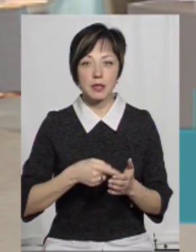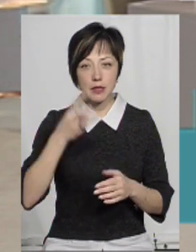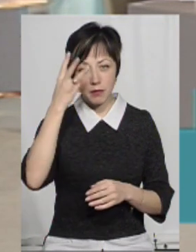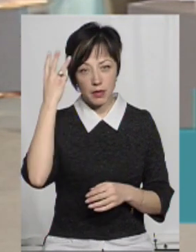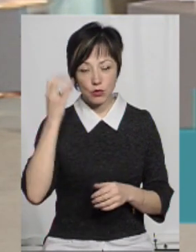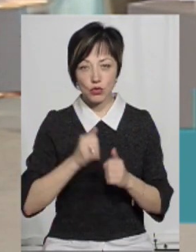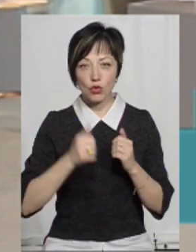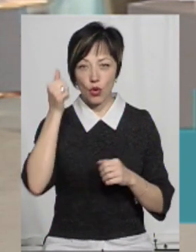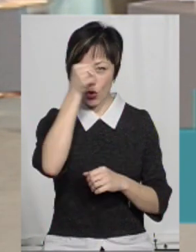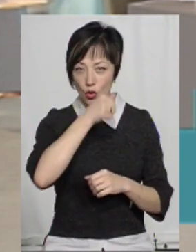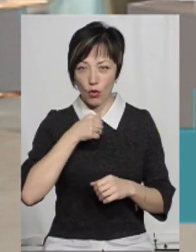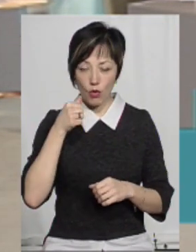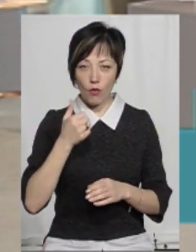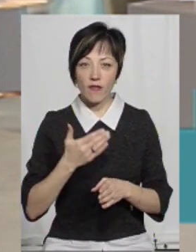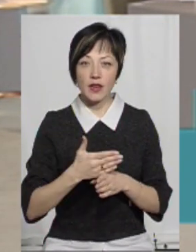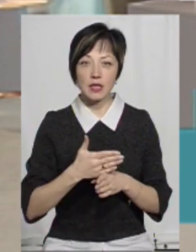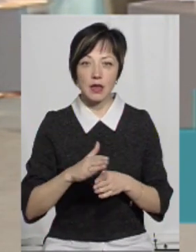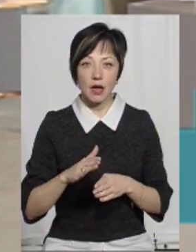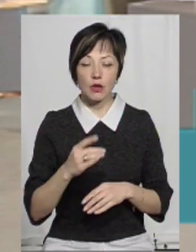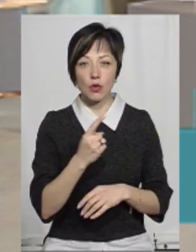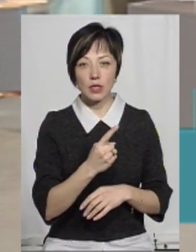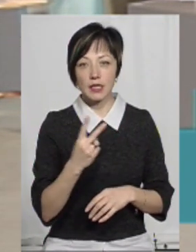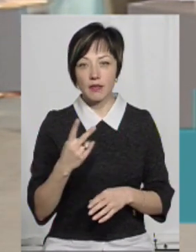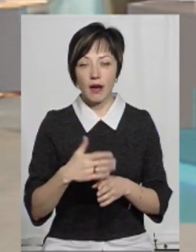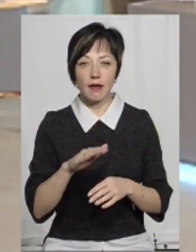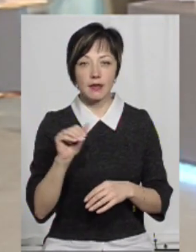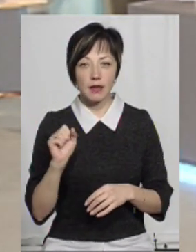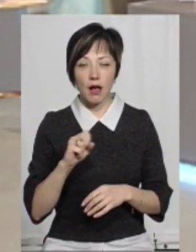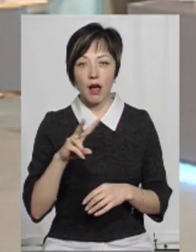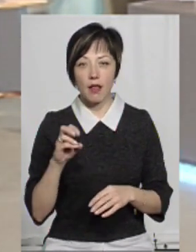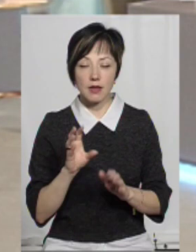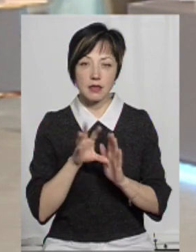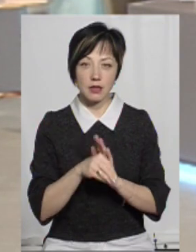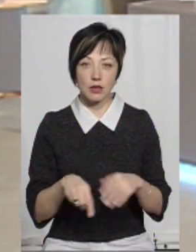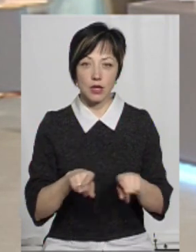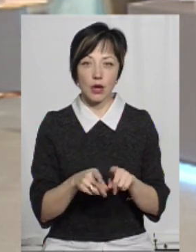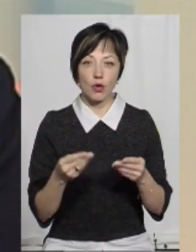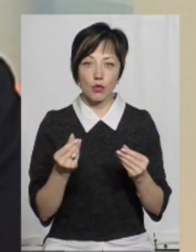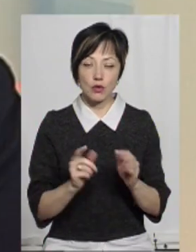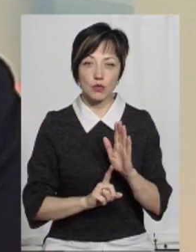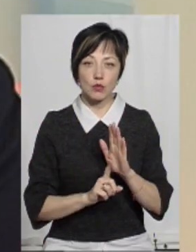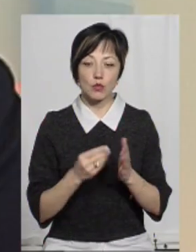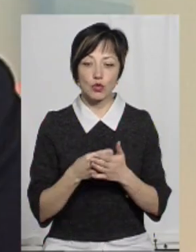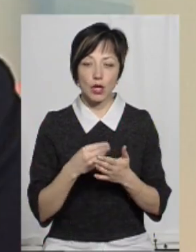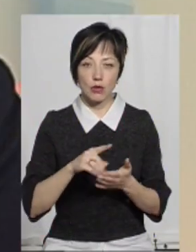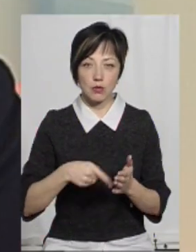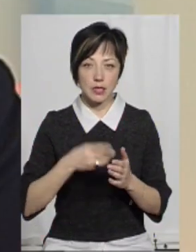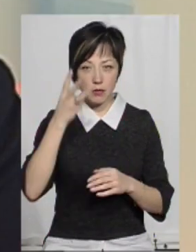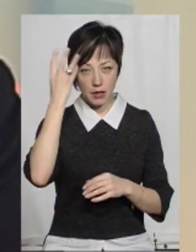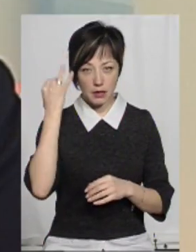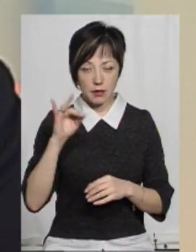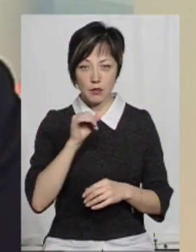щороку виділяються хоча б один-два кредити, але закладаються такі кошти саме з бюджету міста Хмельницького.